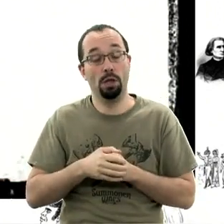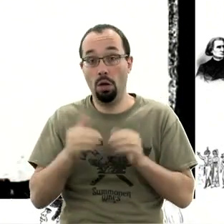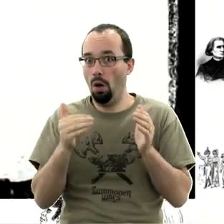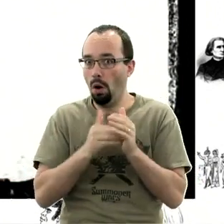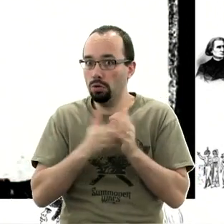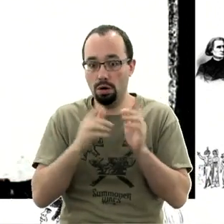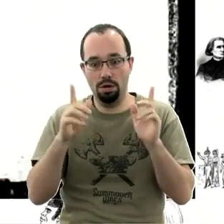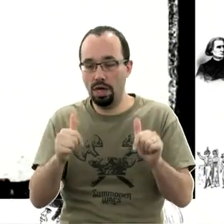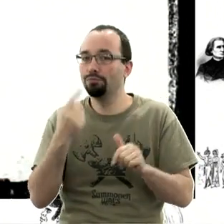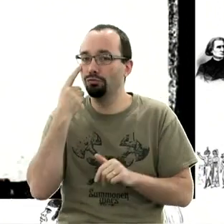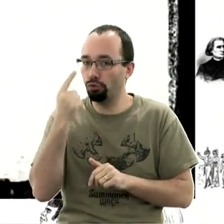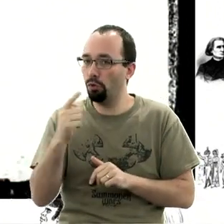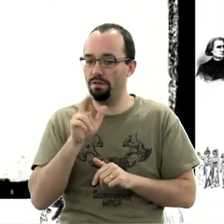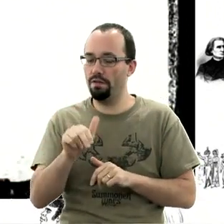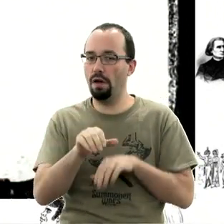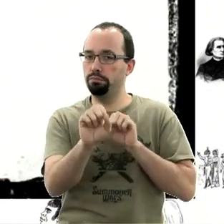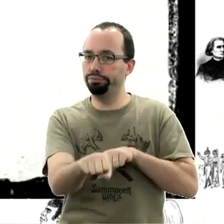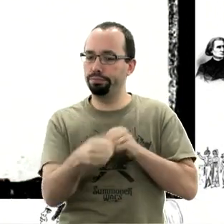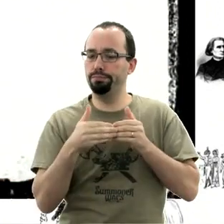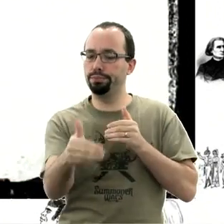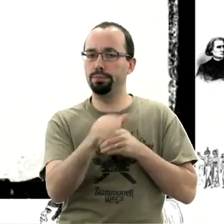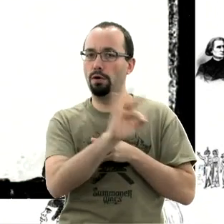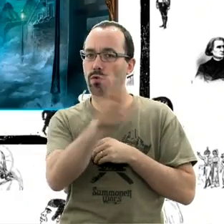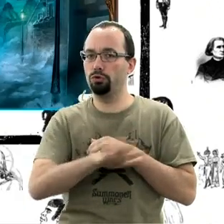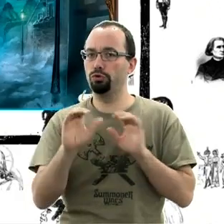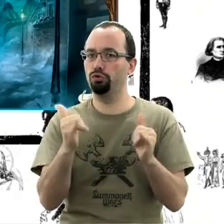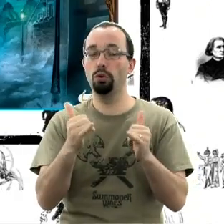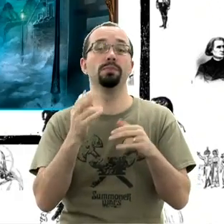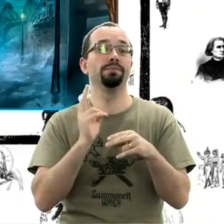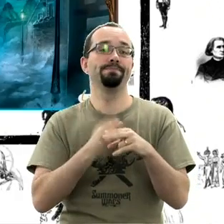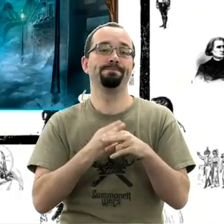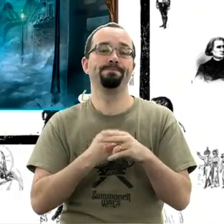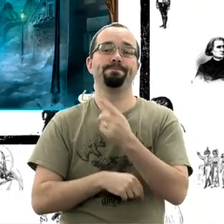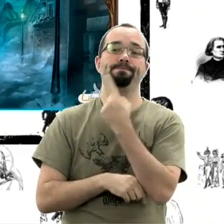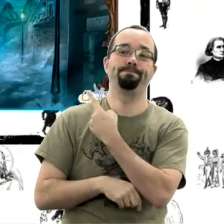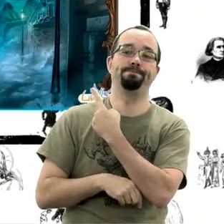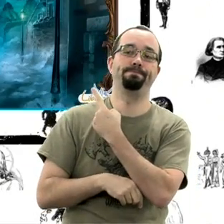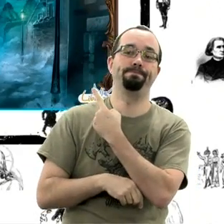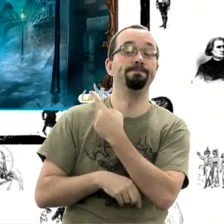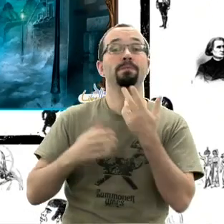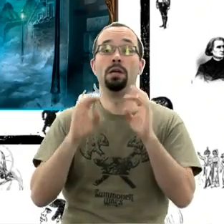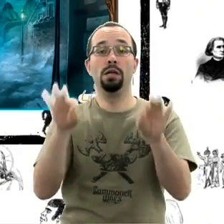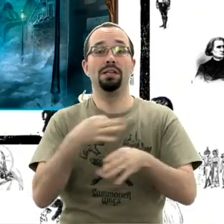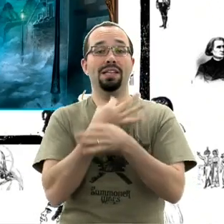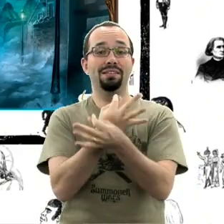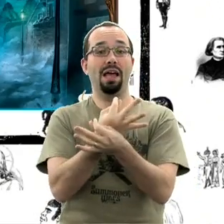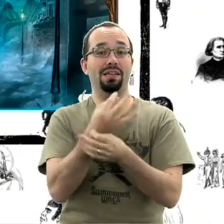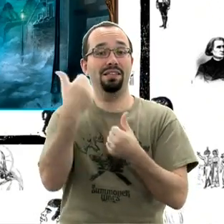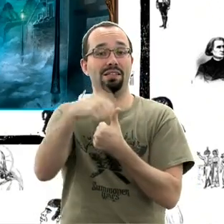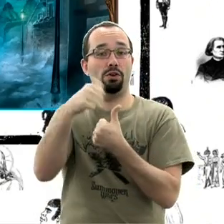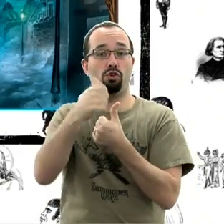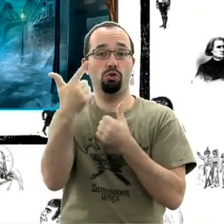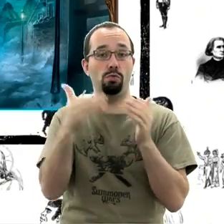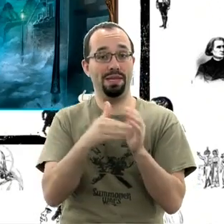autre qui va s'installer de manière pérenne dans le paysage ludique francophone, c'est Mysterium. Mysterium qui est arrivé tric-trac d'argent en 2015.